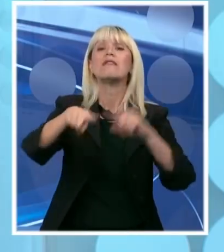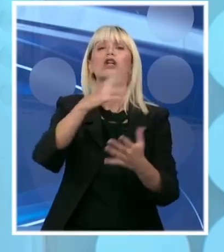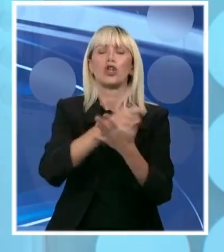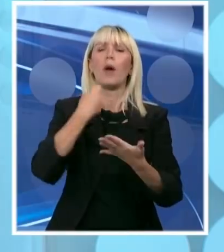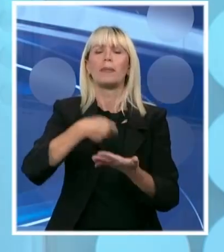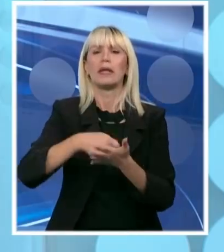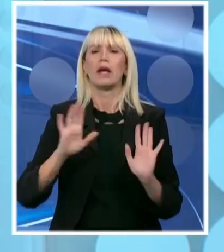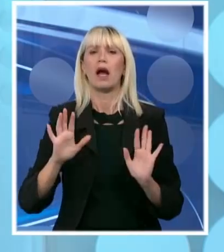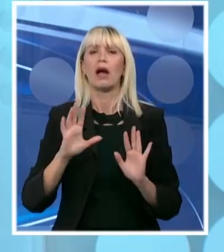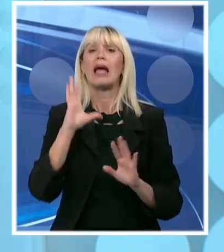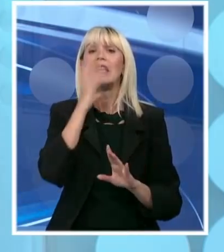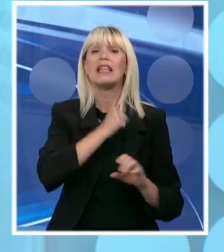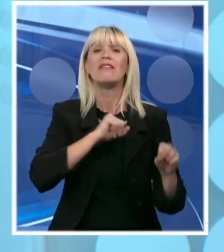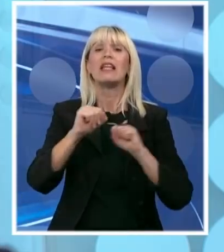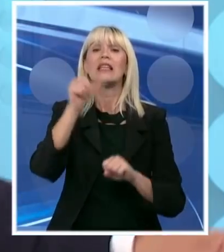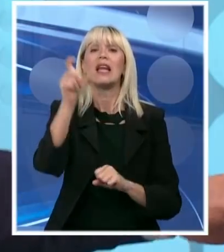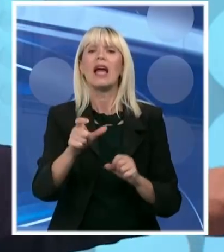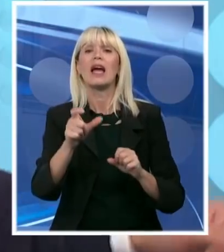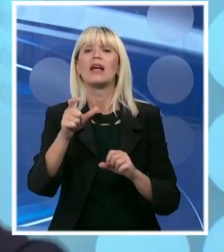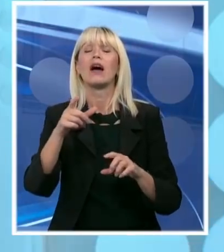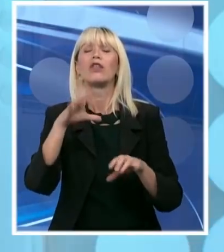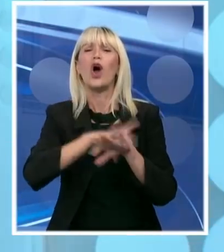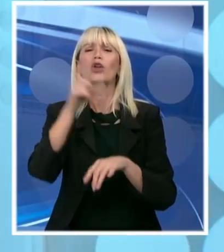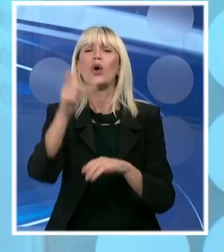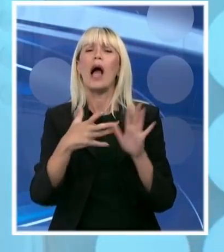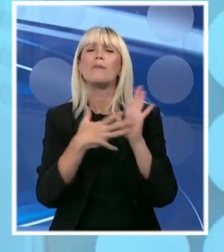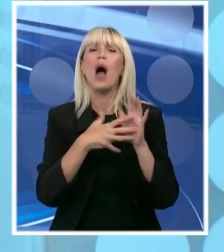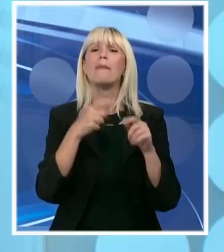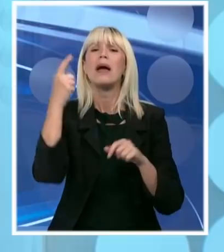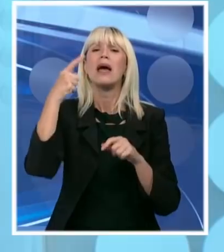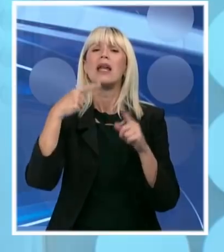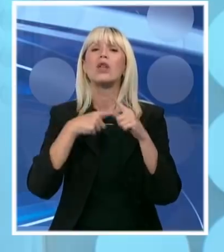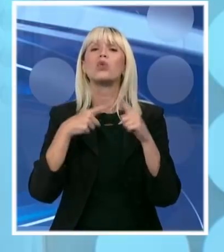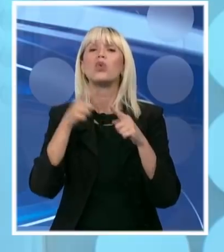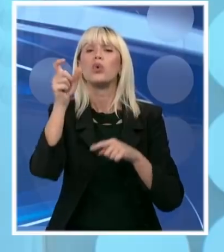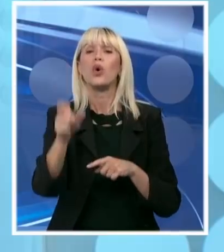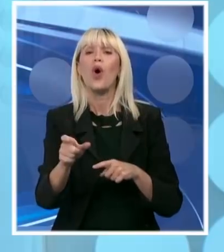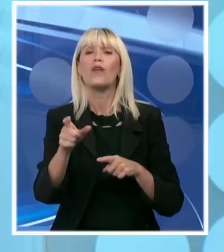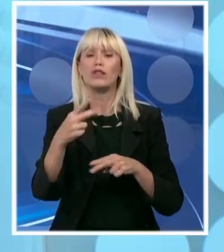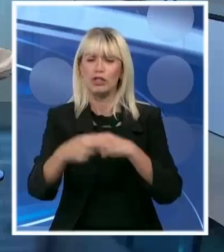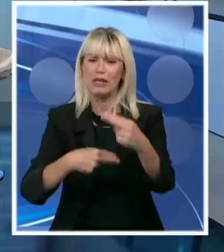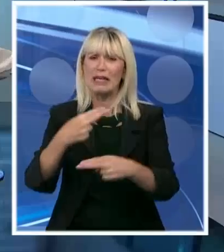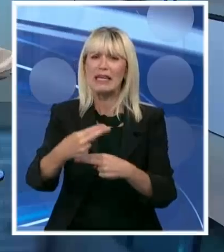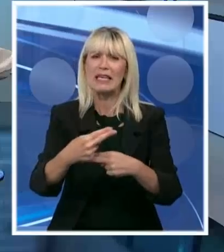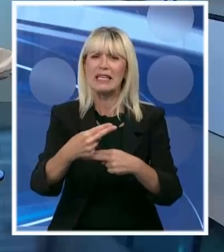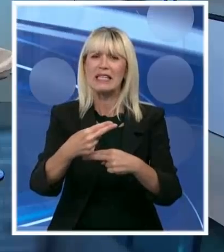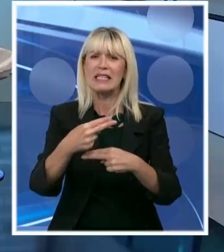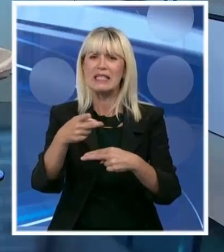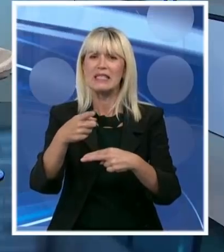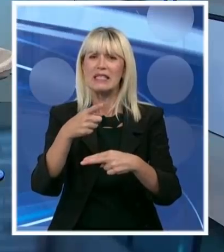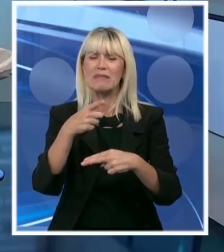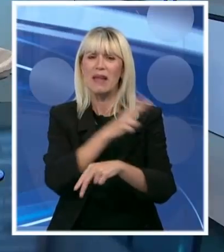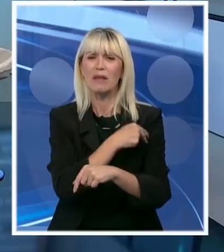Divna je Muamera Turković koju su osuđivali zašto onoj devojčici pomogla koji ima astmu, a ne COVID. Ispred bolni. A svećate se svih laži Bojana.